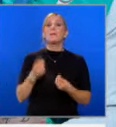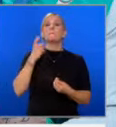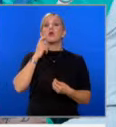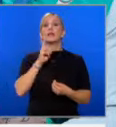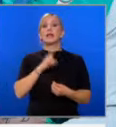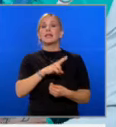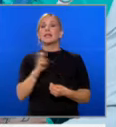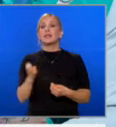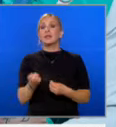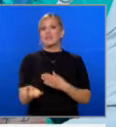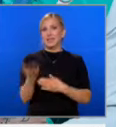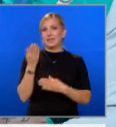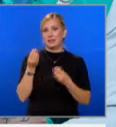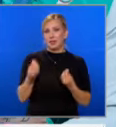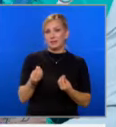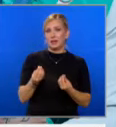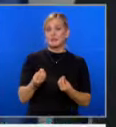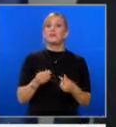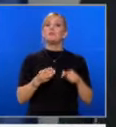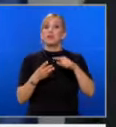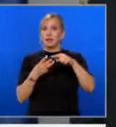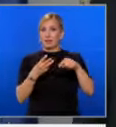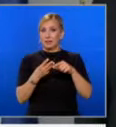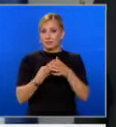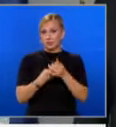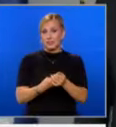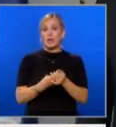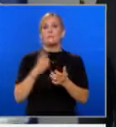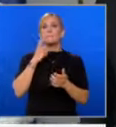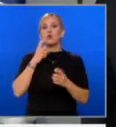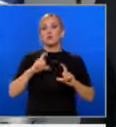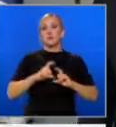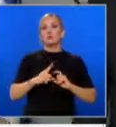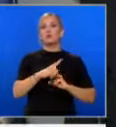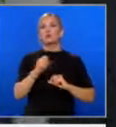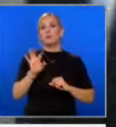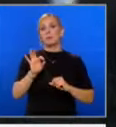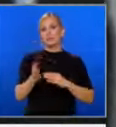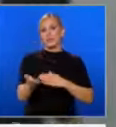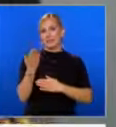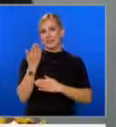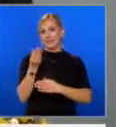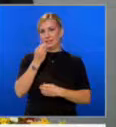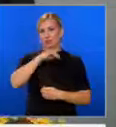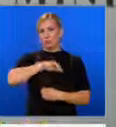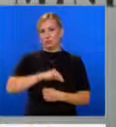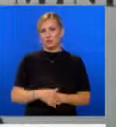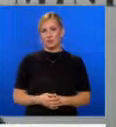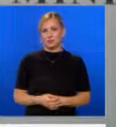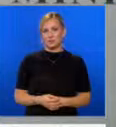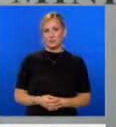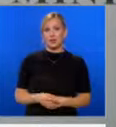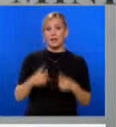хиляди лева, а бронзовите Божидар Андреев, Кимия Ализаде и Хавиери Банес по 150 хиляди. Премирани ще бъдат и тренерите на състезателите.